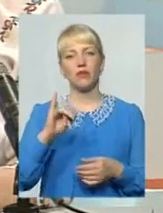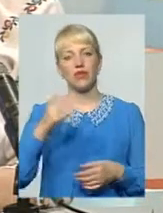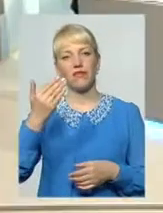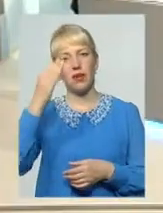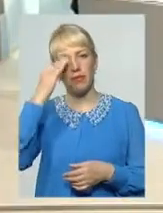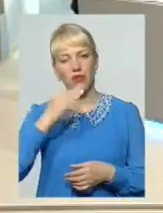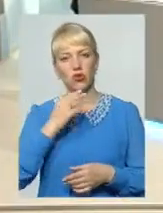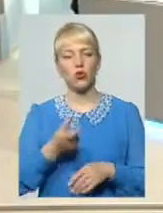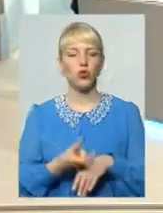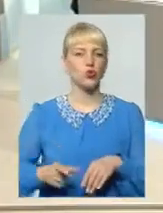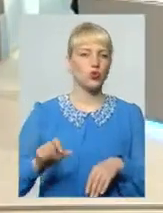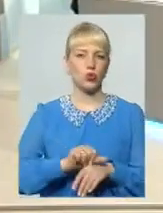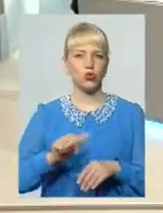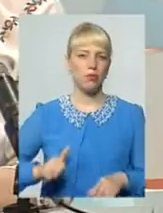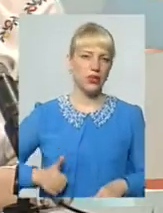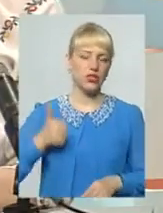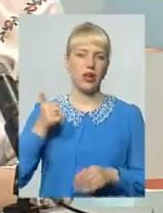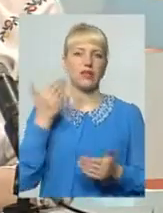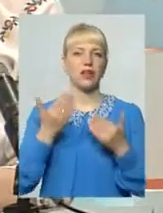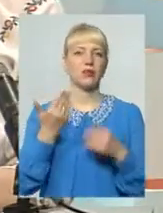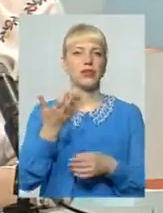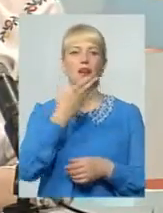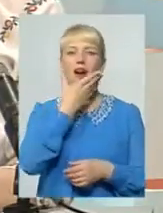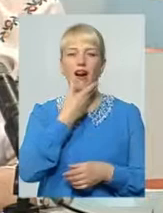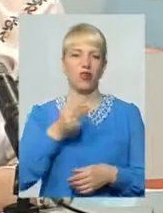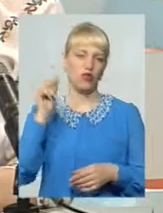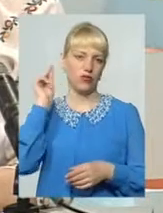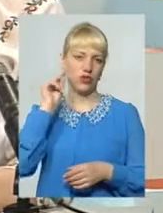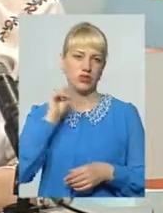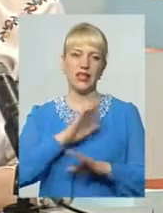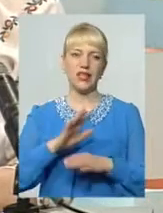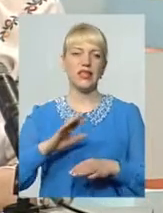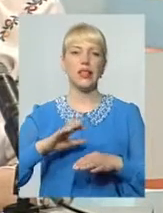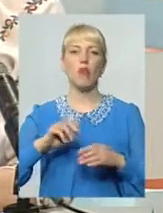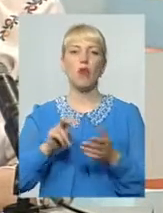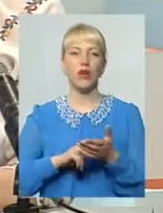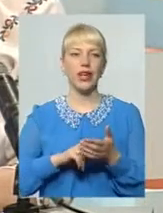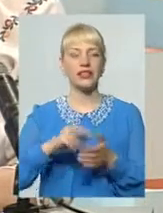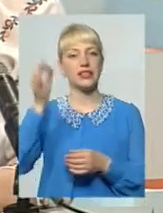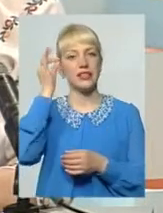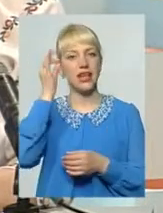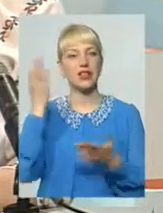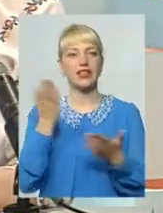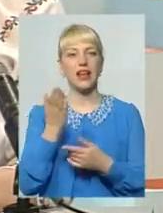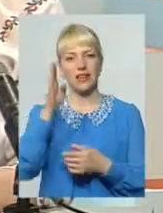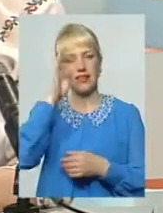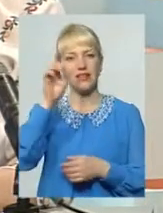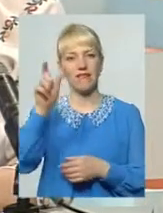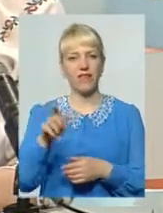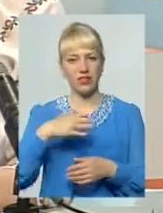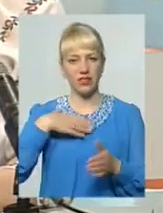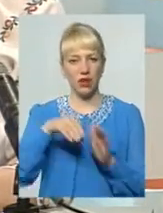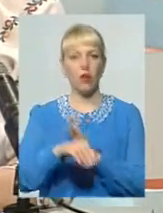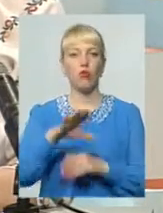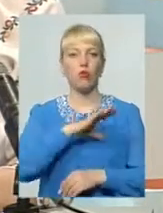пишався Якби ти гарно би вчився І не боятися згадувати, який він був Бо для них це